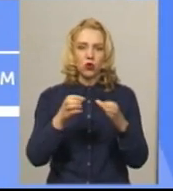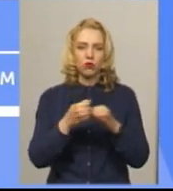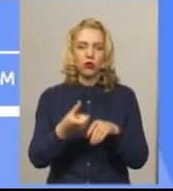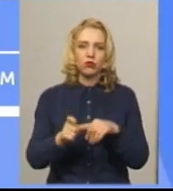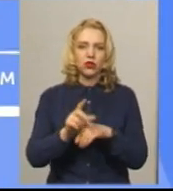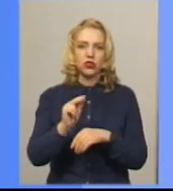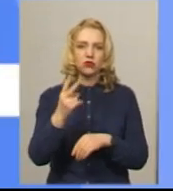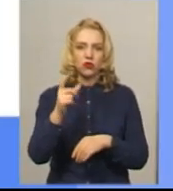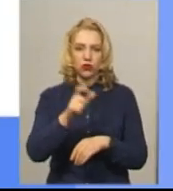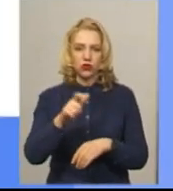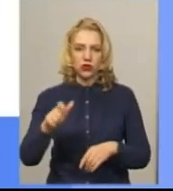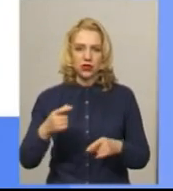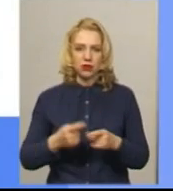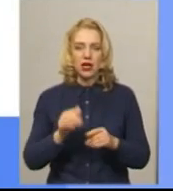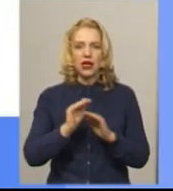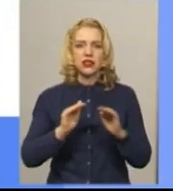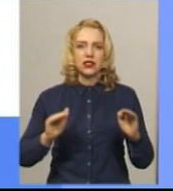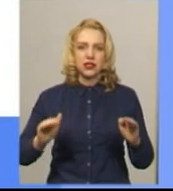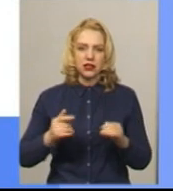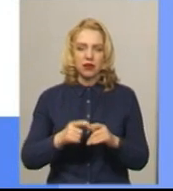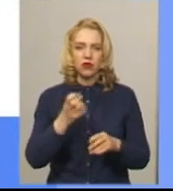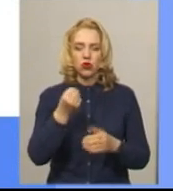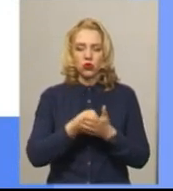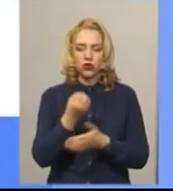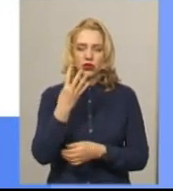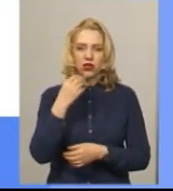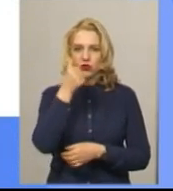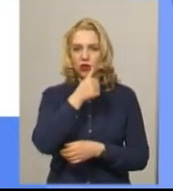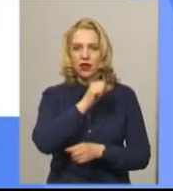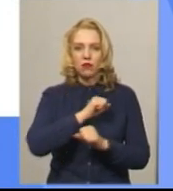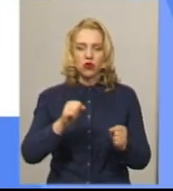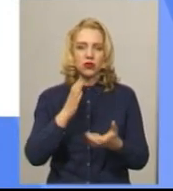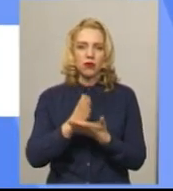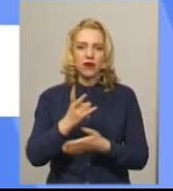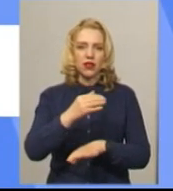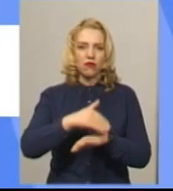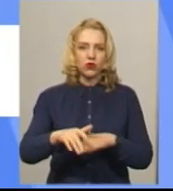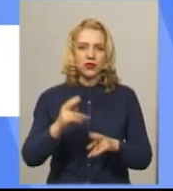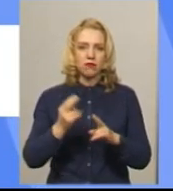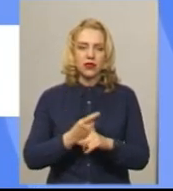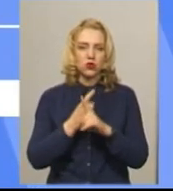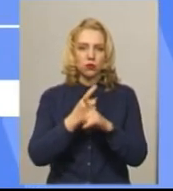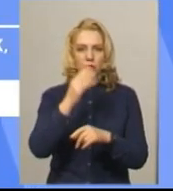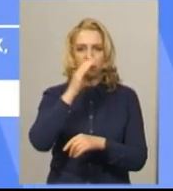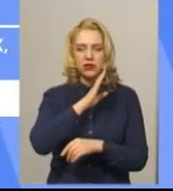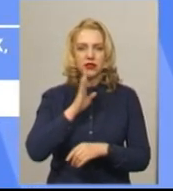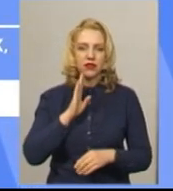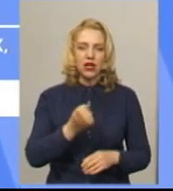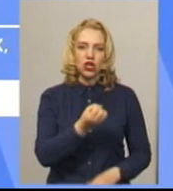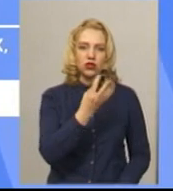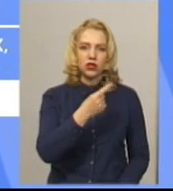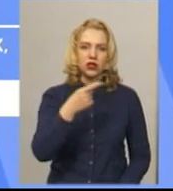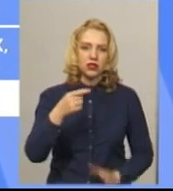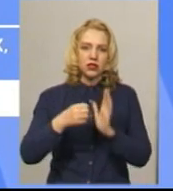осіб. Дітям до 14 років не можна перебувати на вулиці без супроводу дорослих. Дітям 14-18 років без